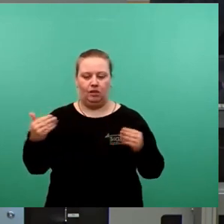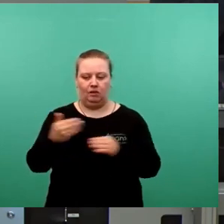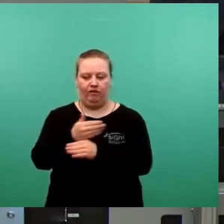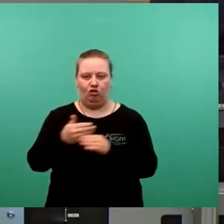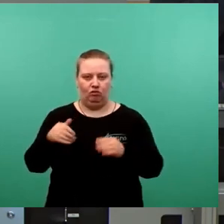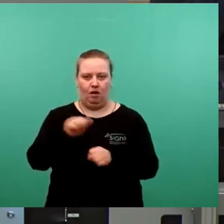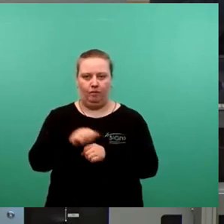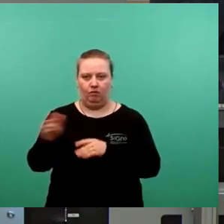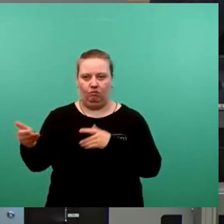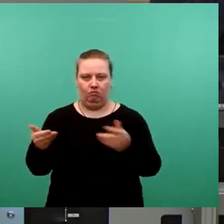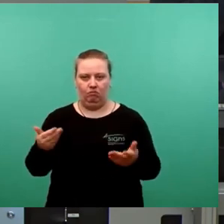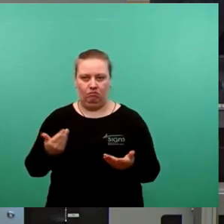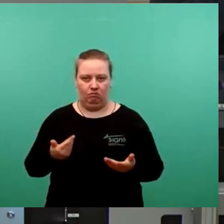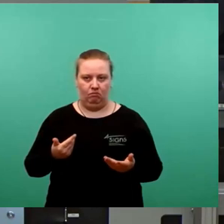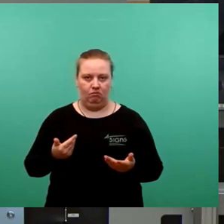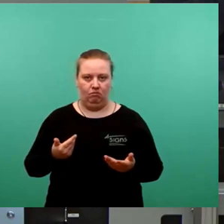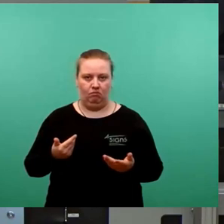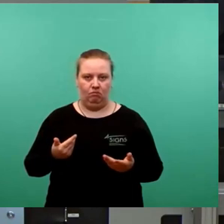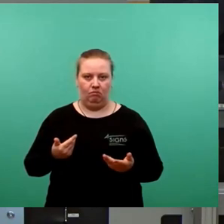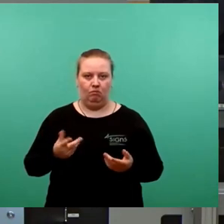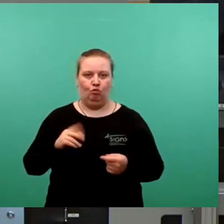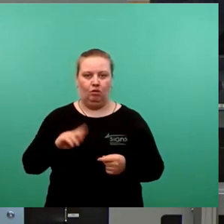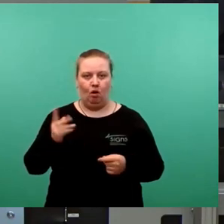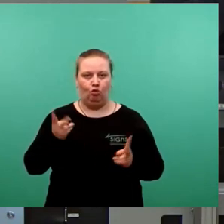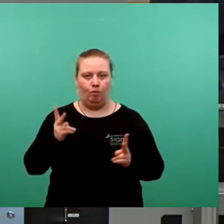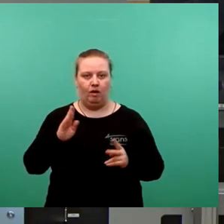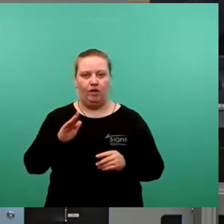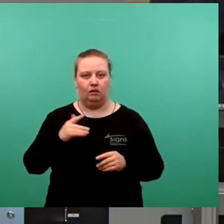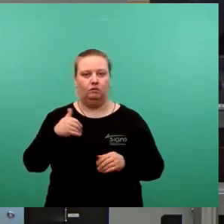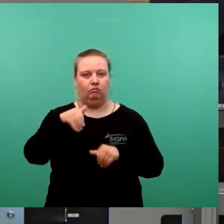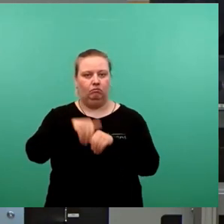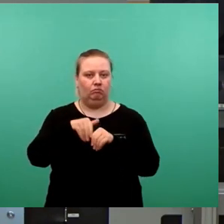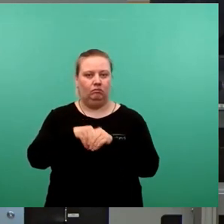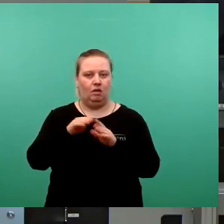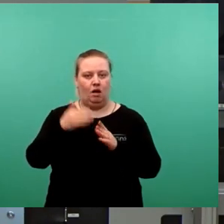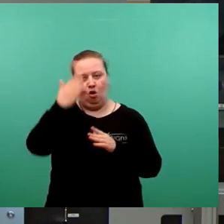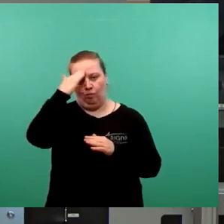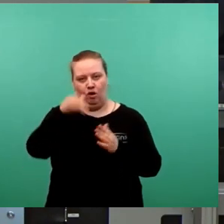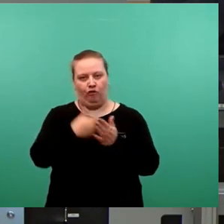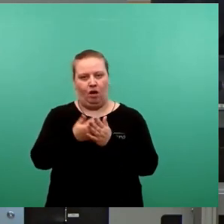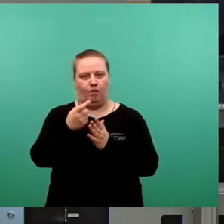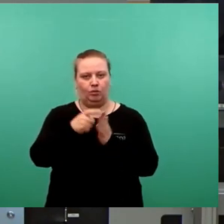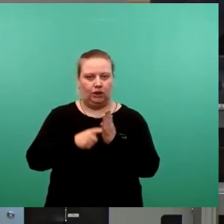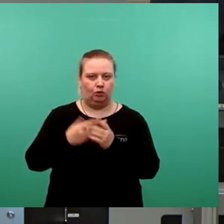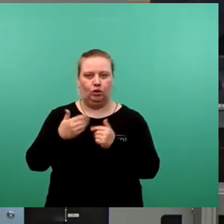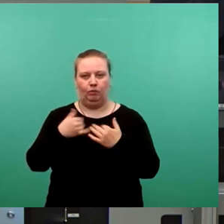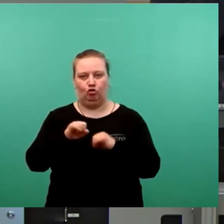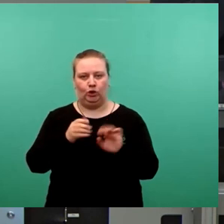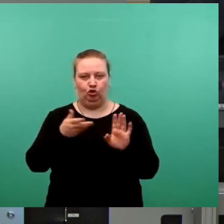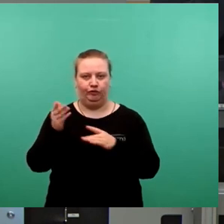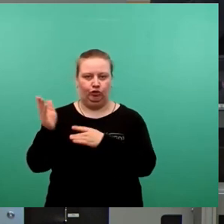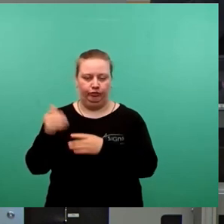aufgebürdet werden, werden zu Lasten ihrer strategisch höchst wichtigen Kernaufgaben Digitalisierung und Klimaschutz gehen.